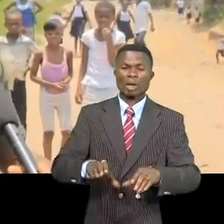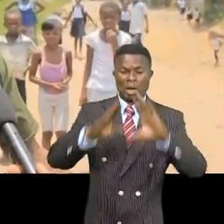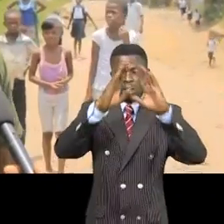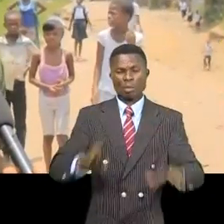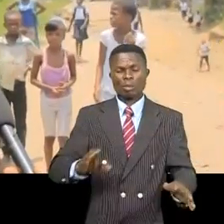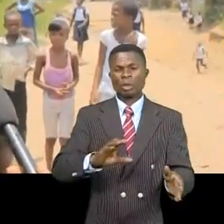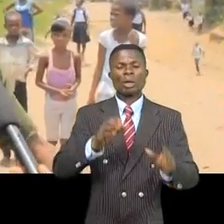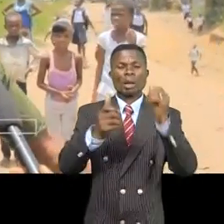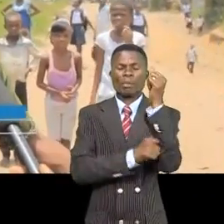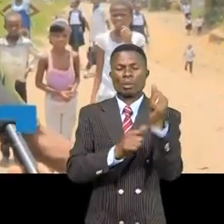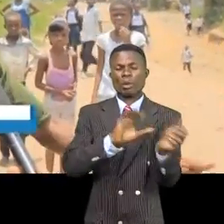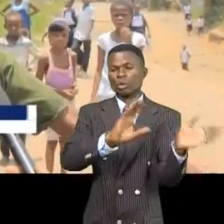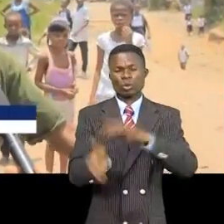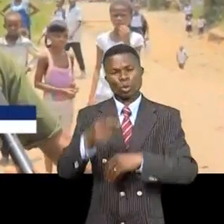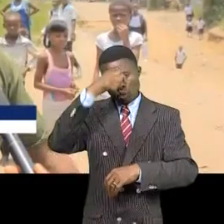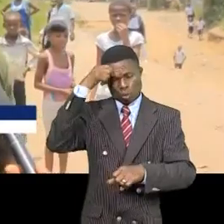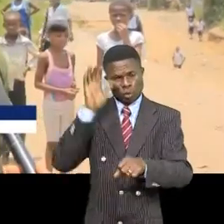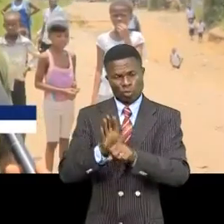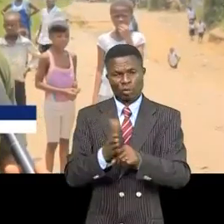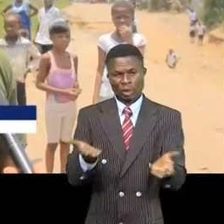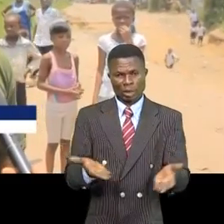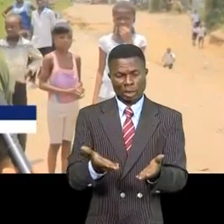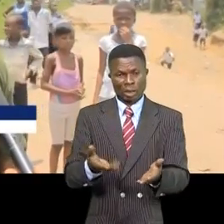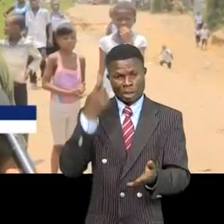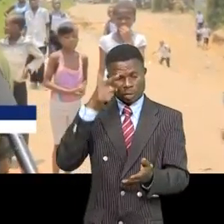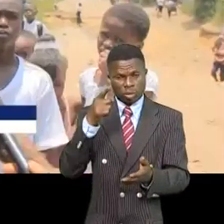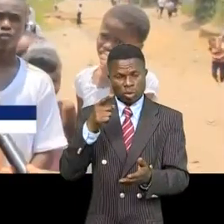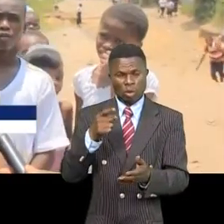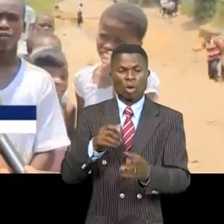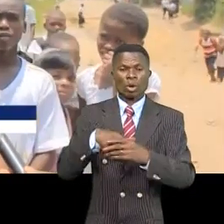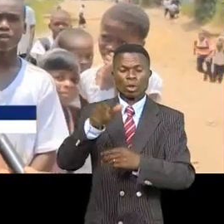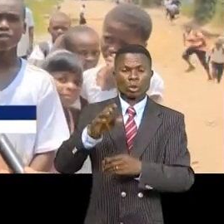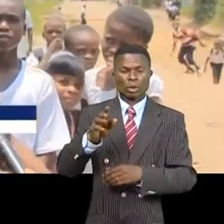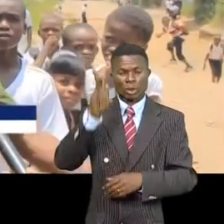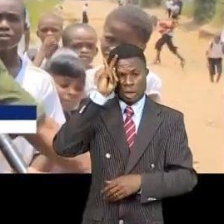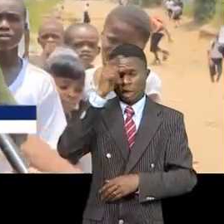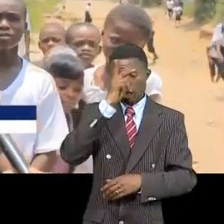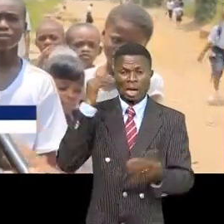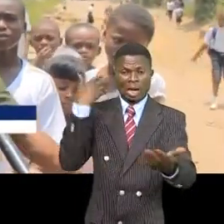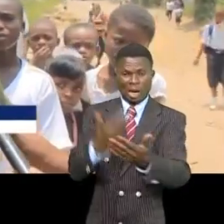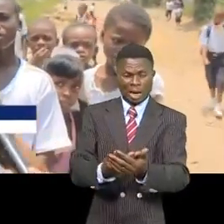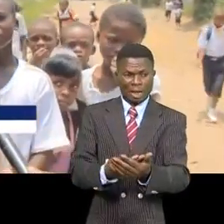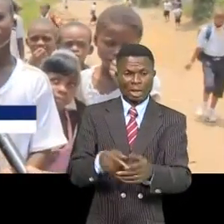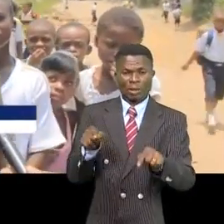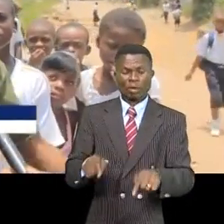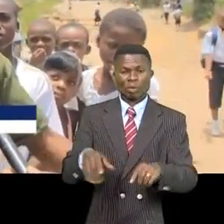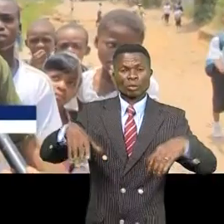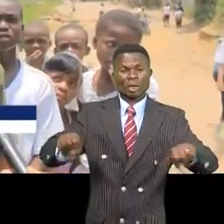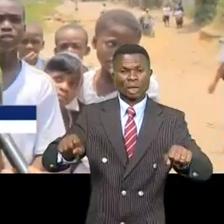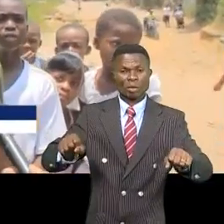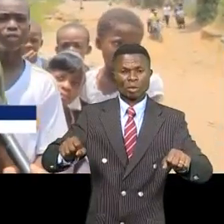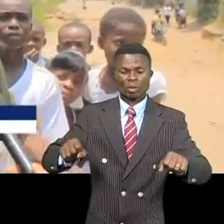particuliers. Nous souffrons. Pour quitter Pascal et arriver ici, nos motos